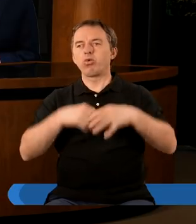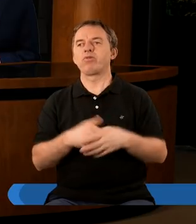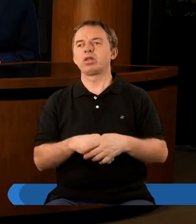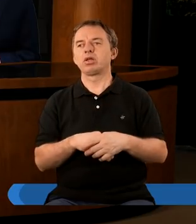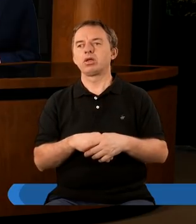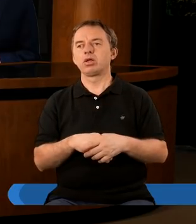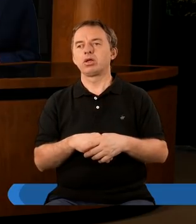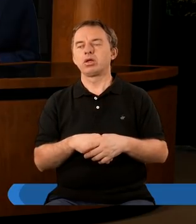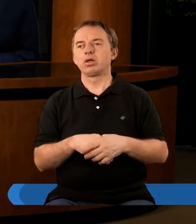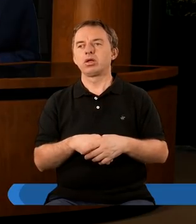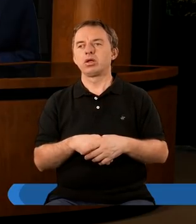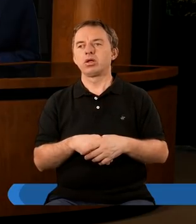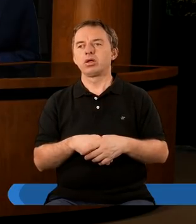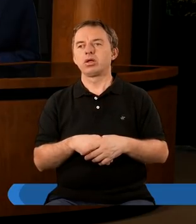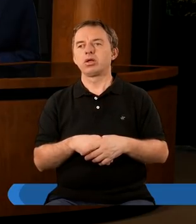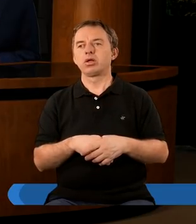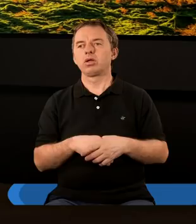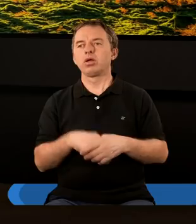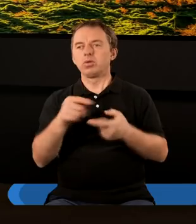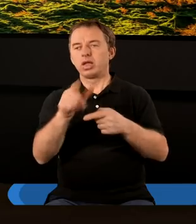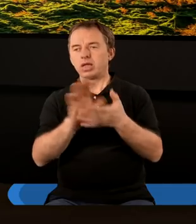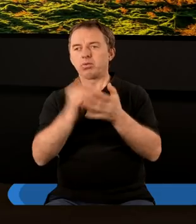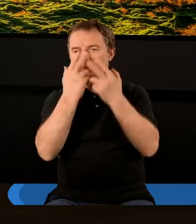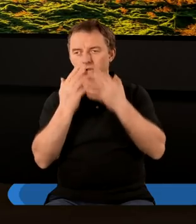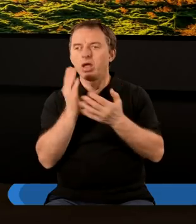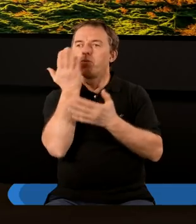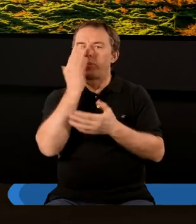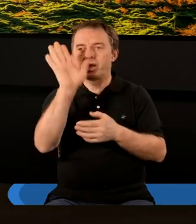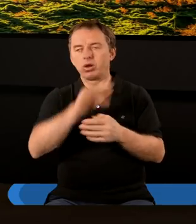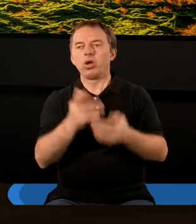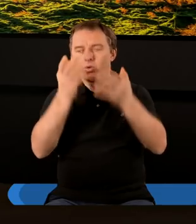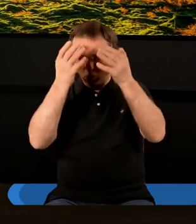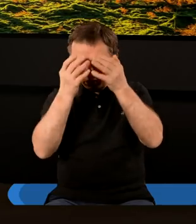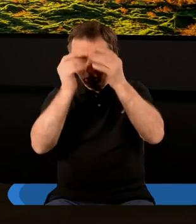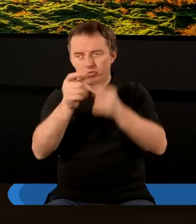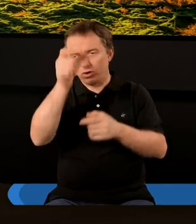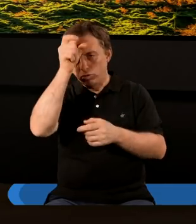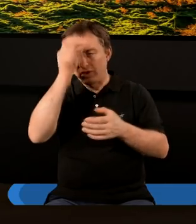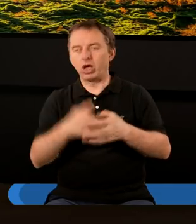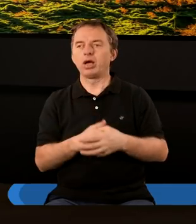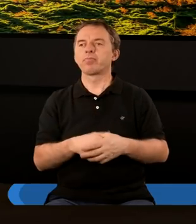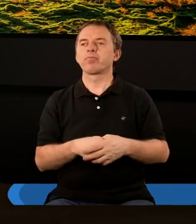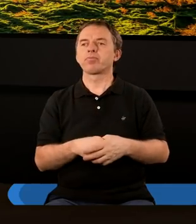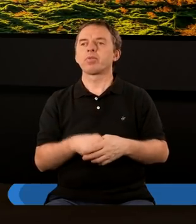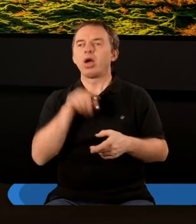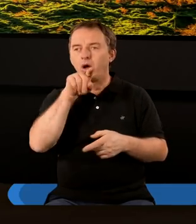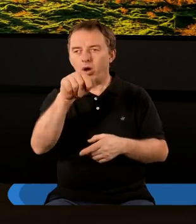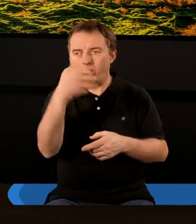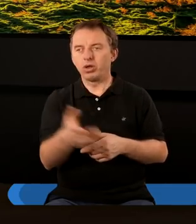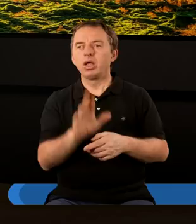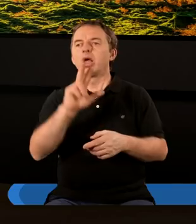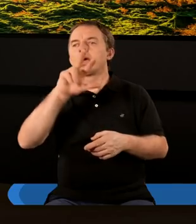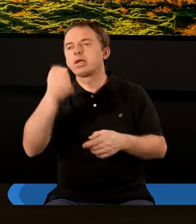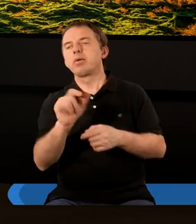No właśnie. Czyli ten tekst pokazuje, jak bardzo Bóg uhonorował człowieka. Kim on,